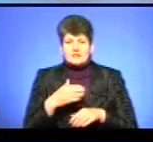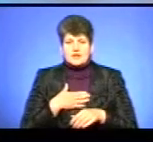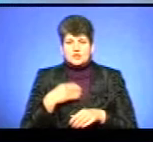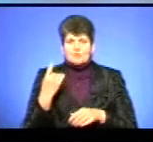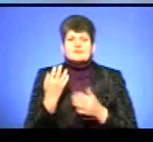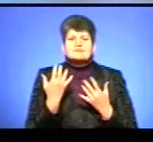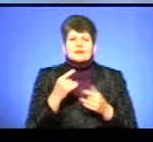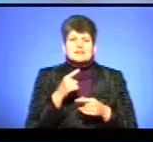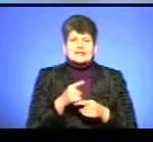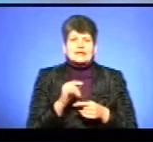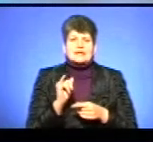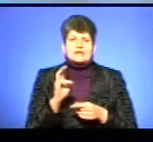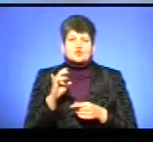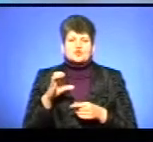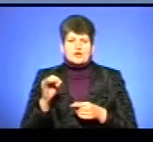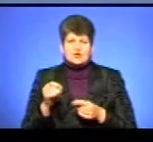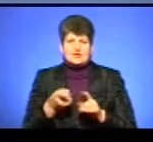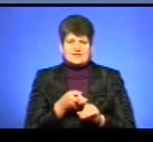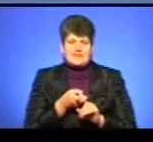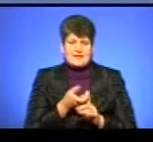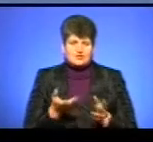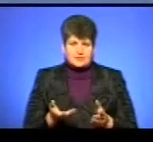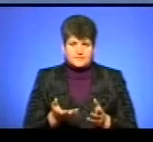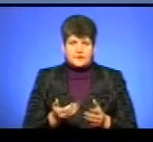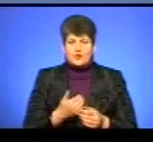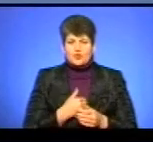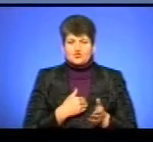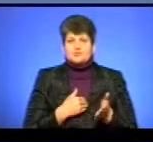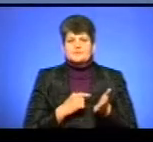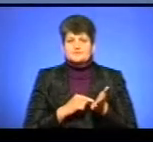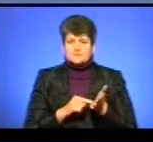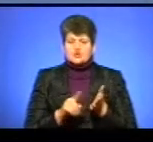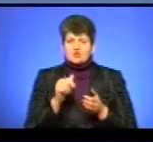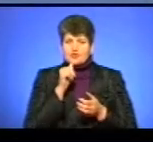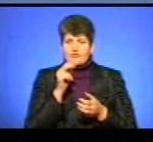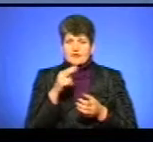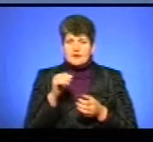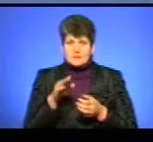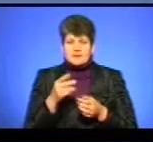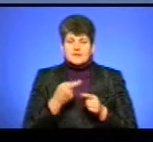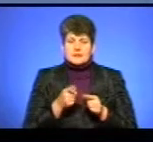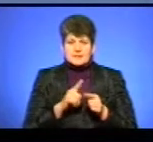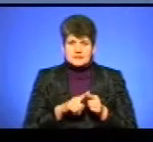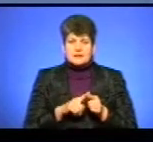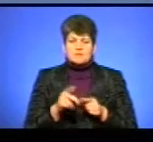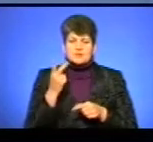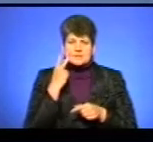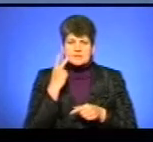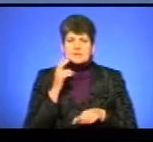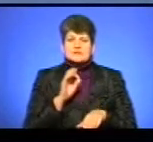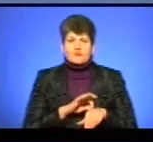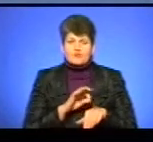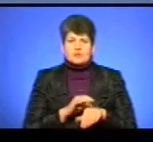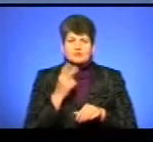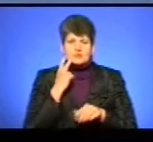скільки з них інсулінозалежних. В першу чергу я хочу наголосити, що цукровий діабет – це невпинно прогресуюче хронічне захворювання,